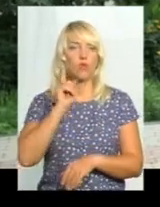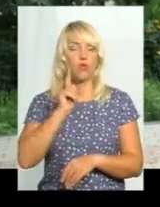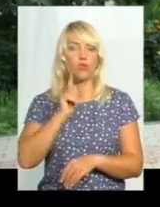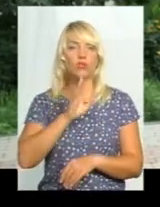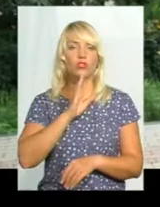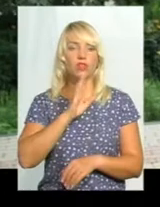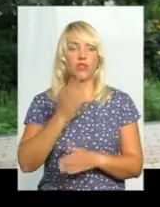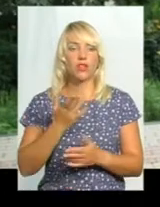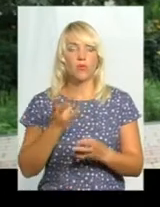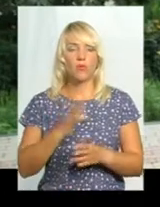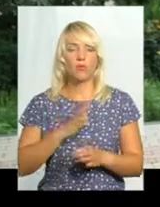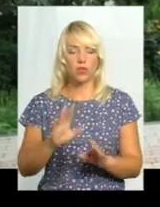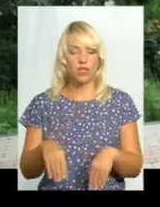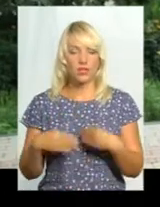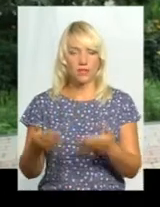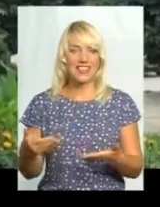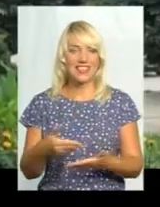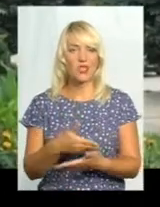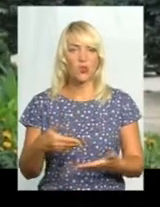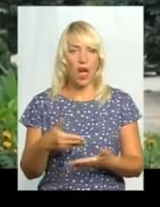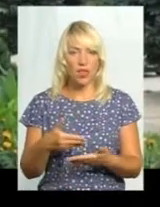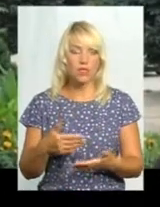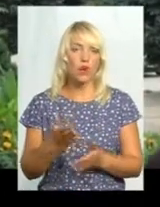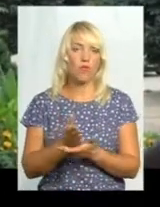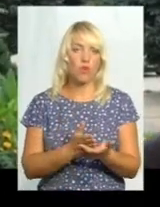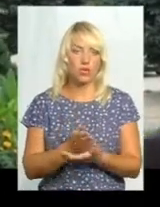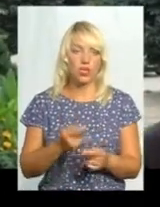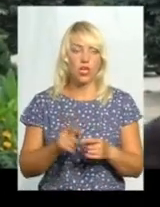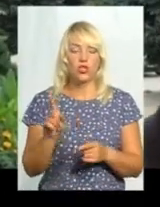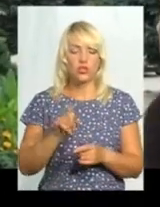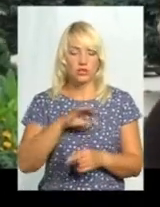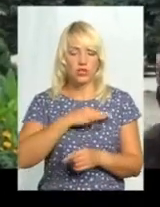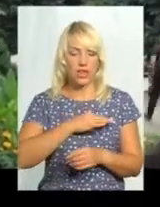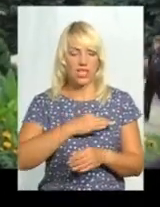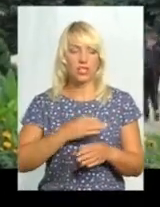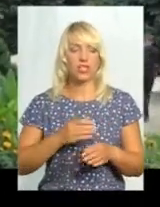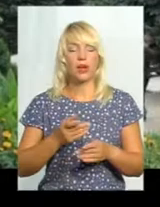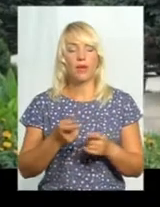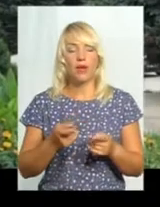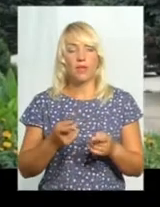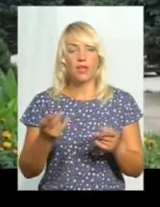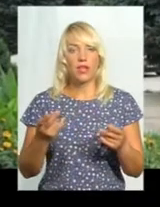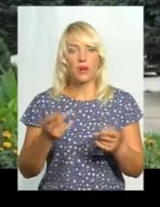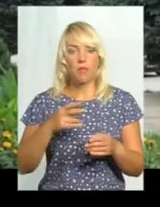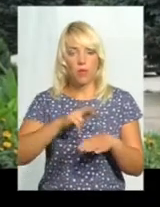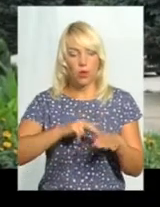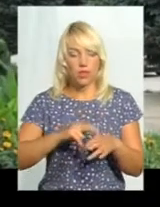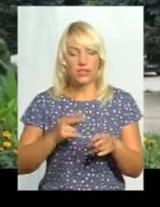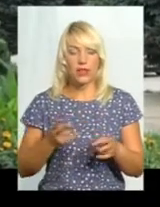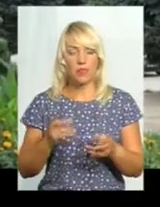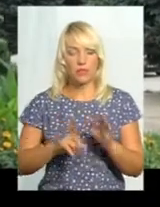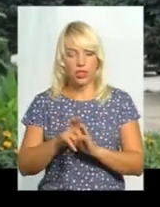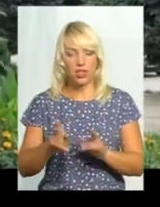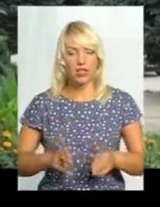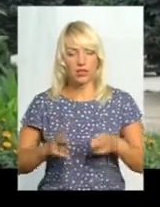яка мала надавати сексуальні послуги. Щоб слідчі підрозділи розпочали кримінальне провадження, потрібно, щоб був склад злочину.